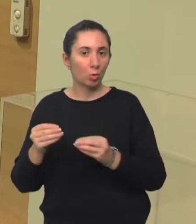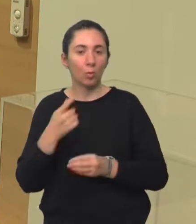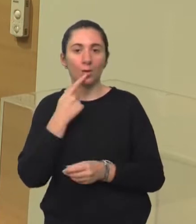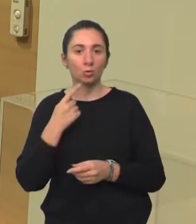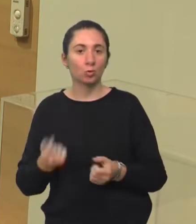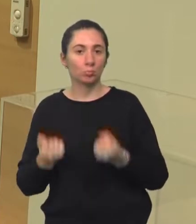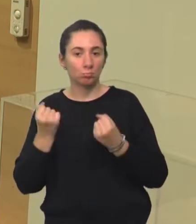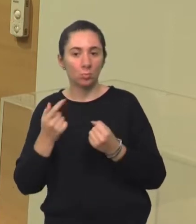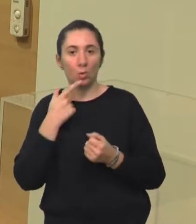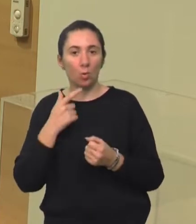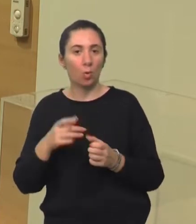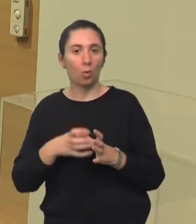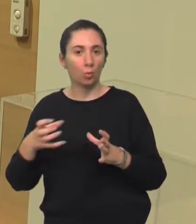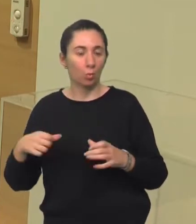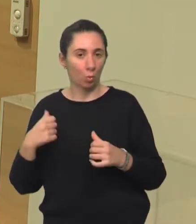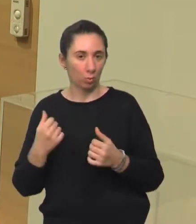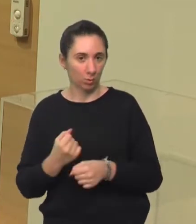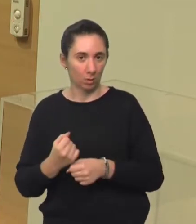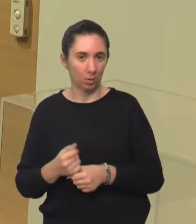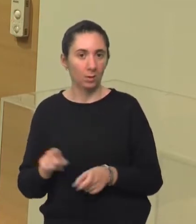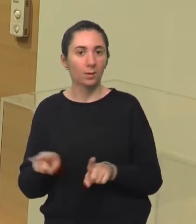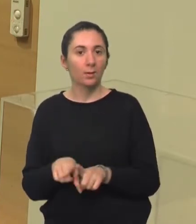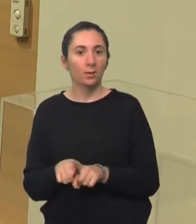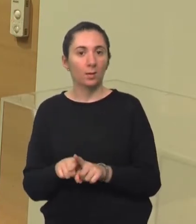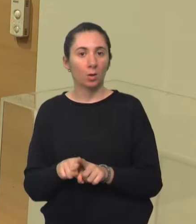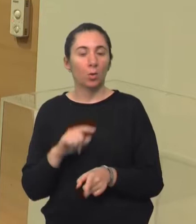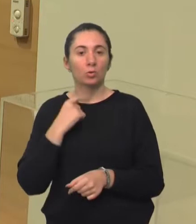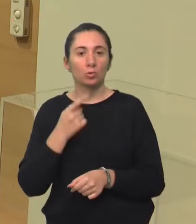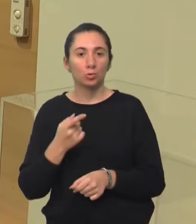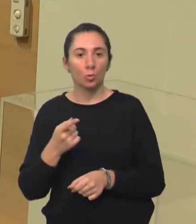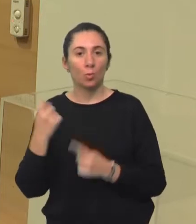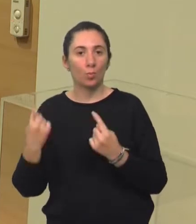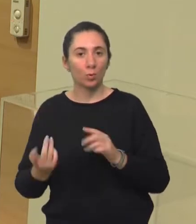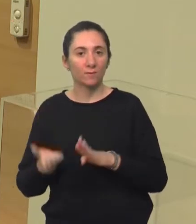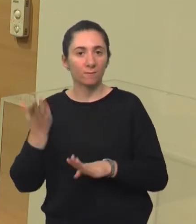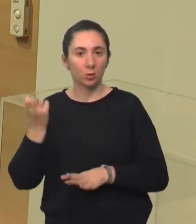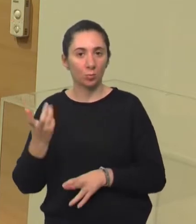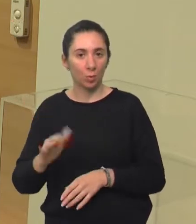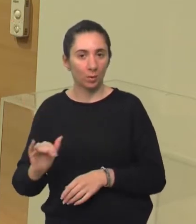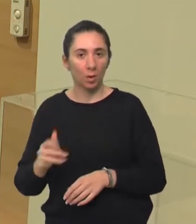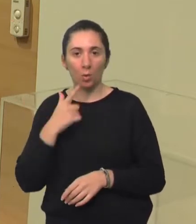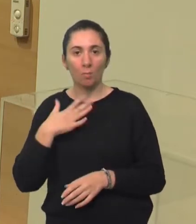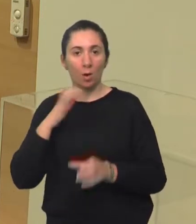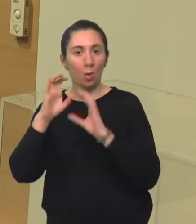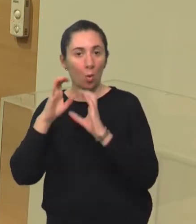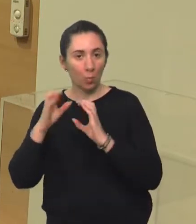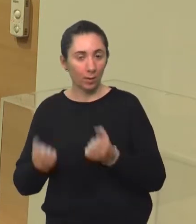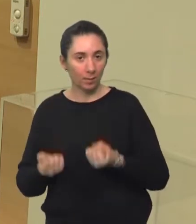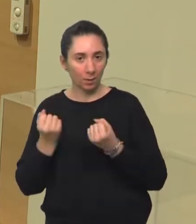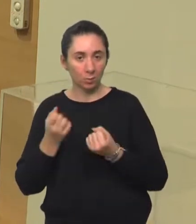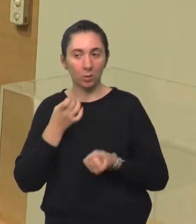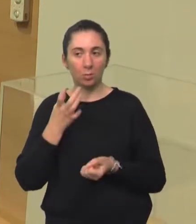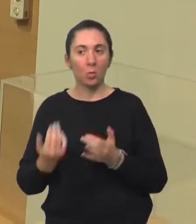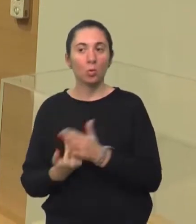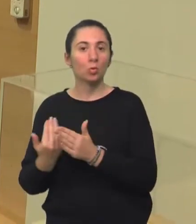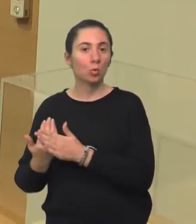jezične teškoće koje dulje vremena perzistiraju. I također zapravo je činjenica da postoji sve veći broj djece koje imaju komunikacijske teškoće pa vam